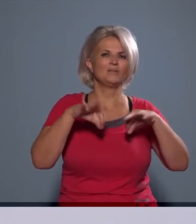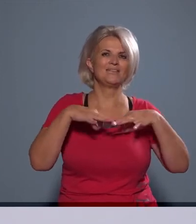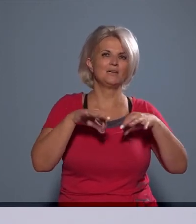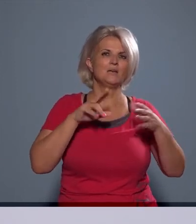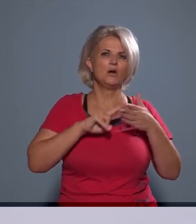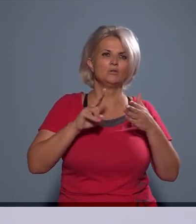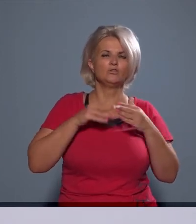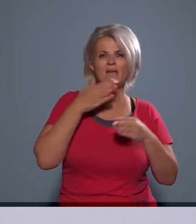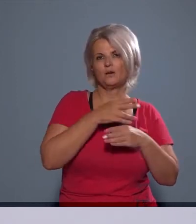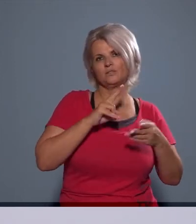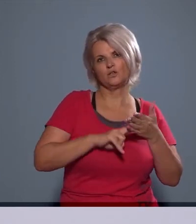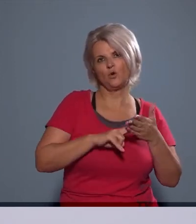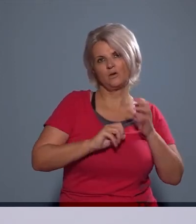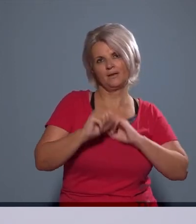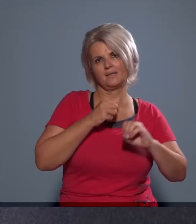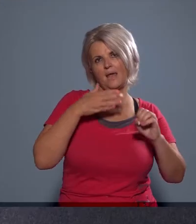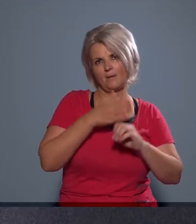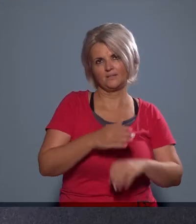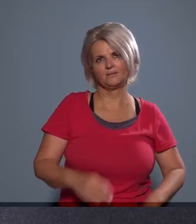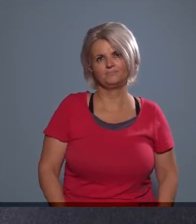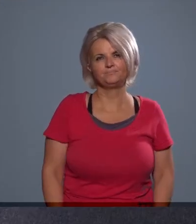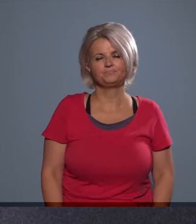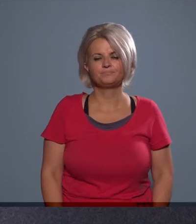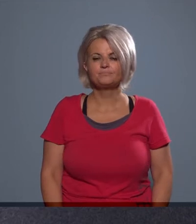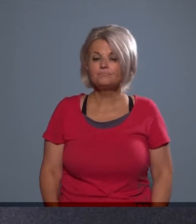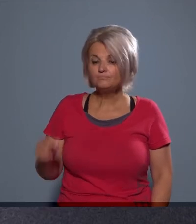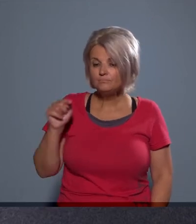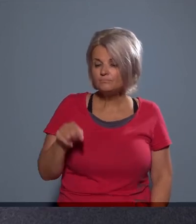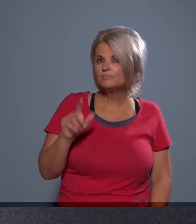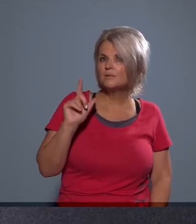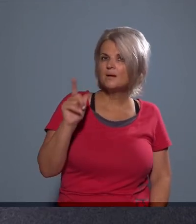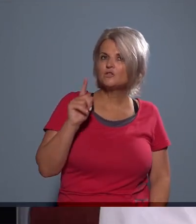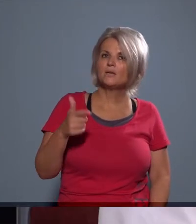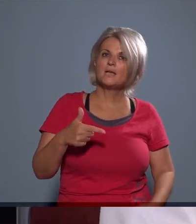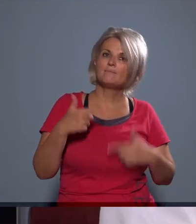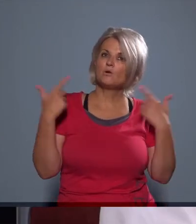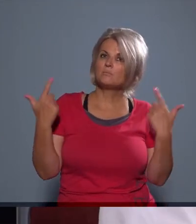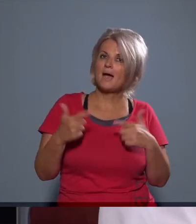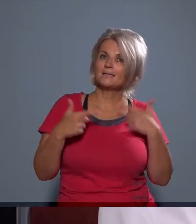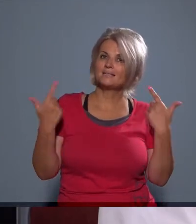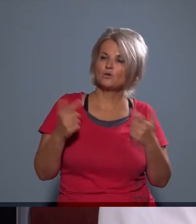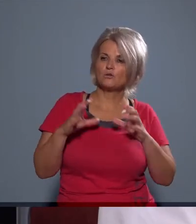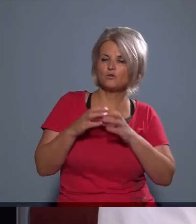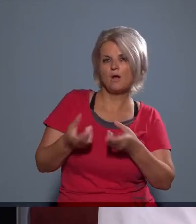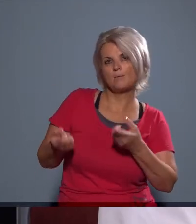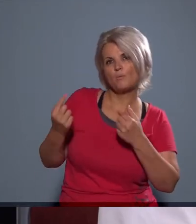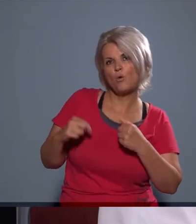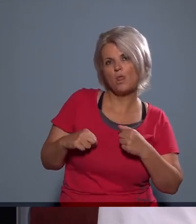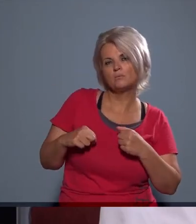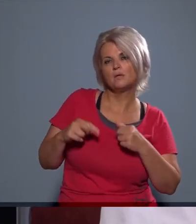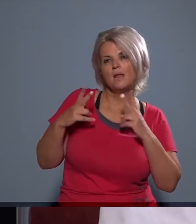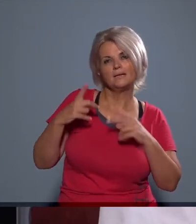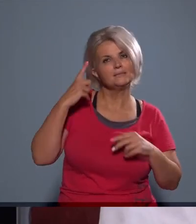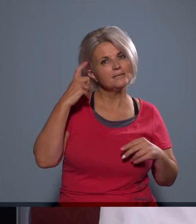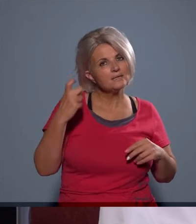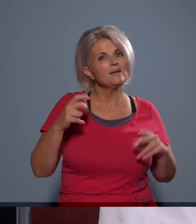valamilyen jogvédelmi fórumokhoz is. Ebből a második információcsomagból is érzékelhető, hogy